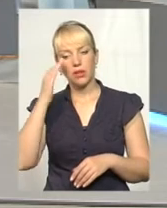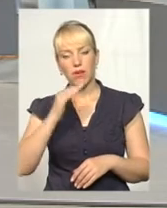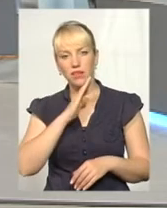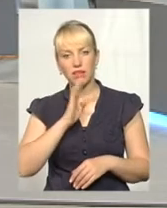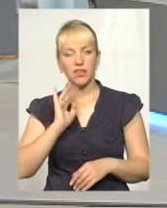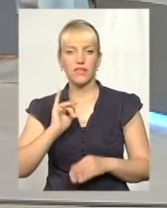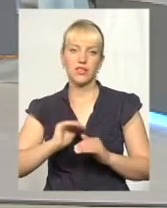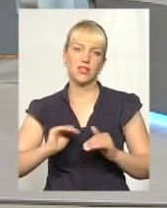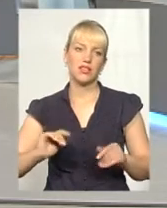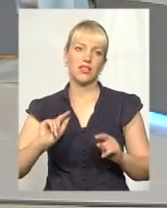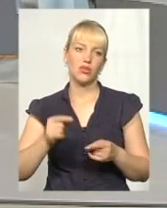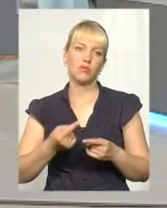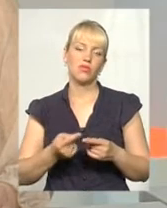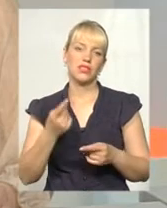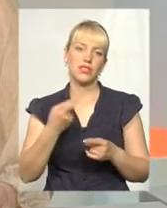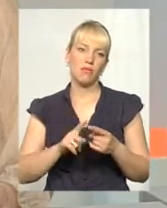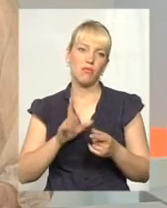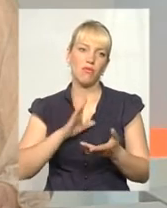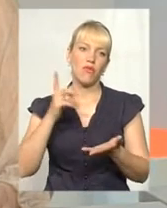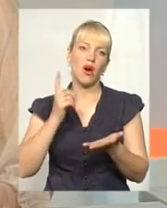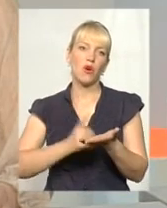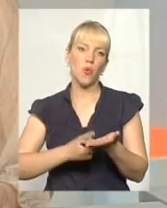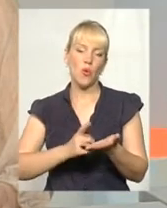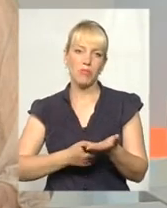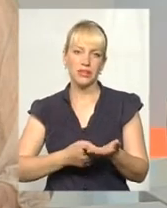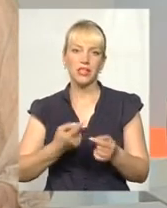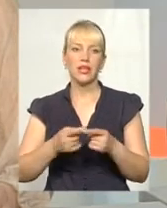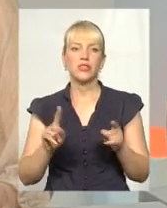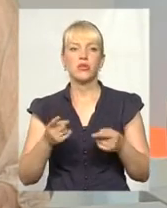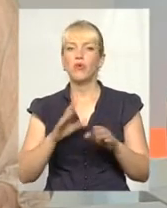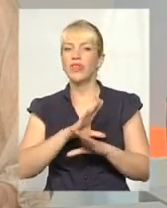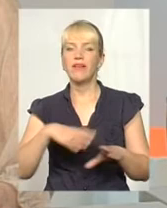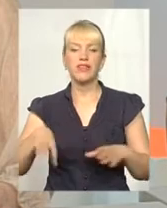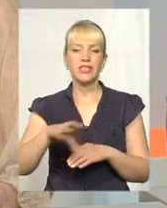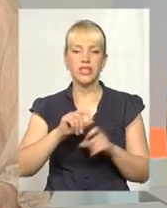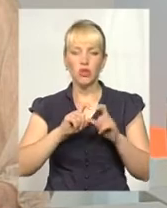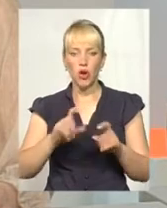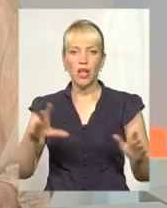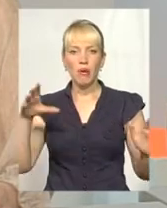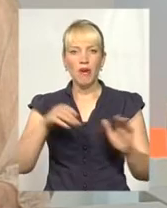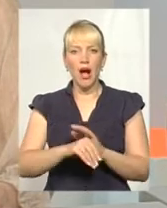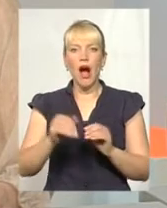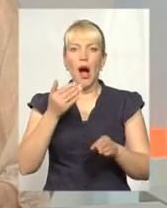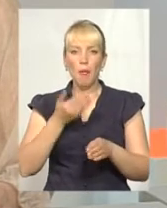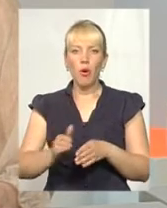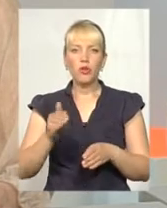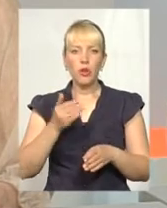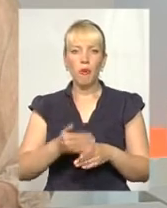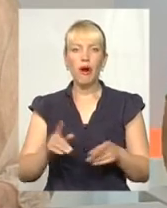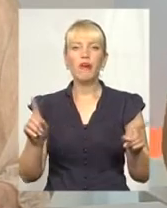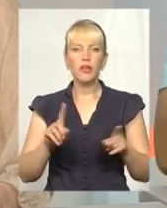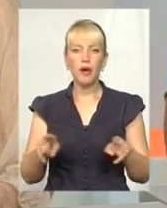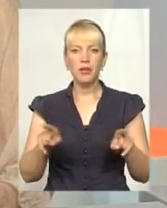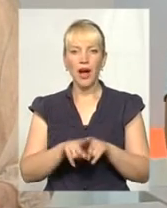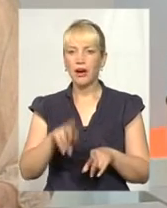Тому, власне, це ще один був аргумент, чому ми не в усіх абсолютно школах запроваджуємо поступово по кущах, аби таким чином